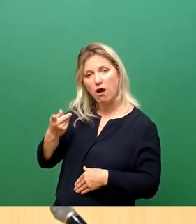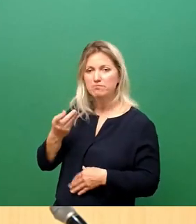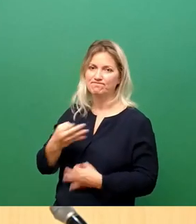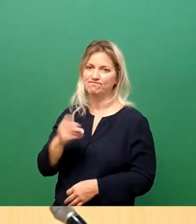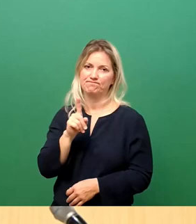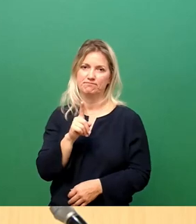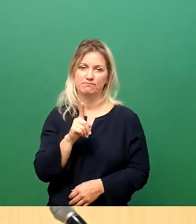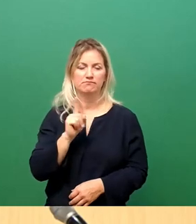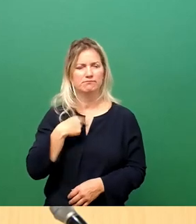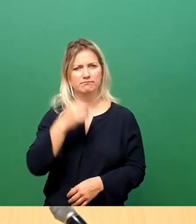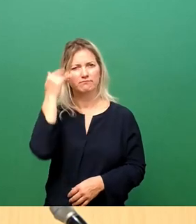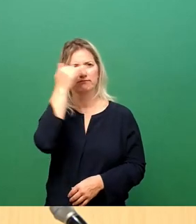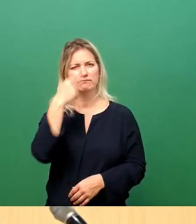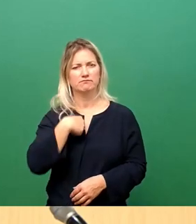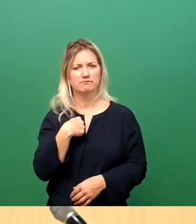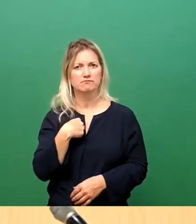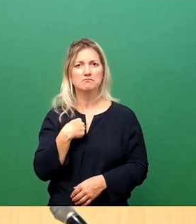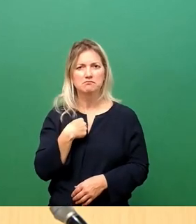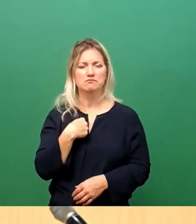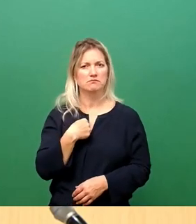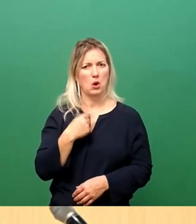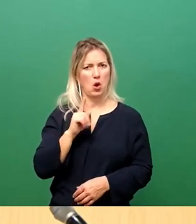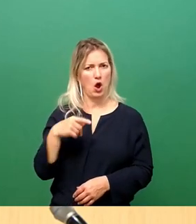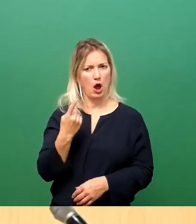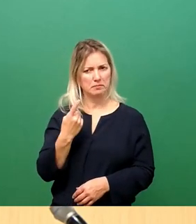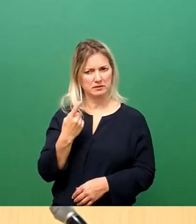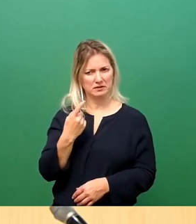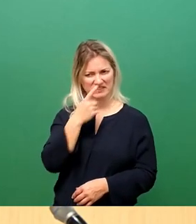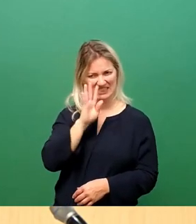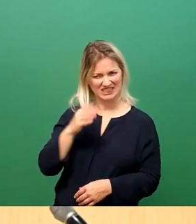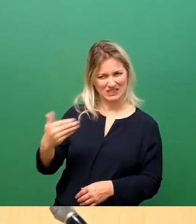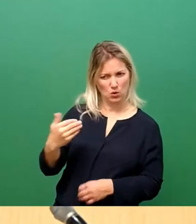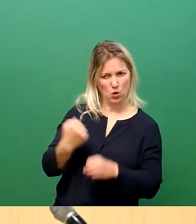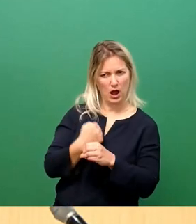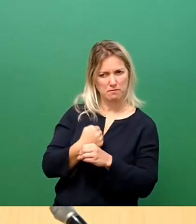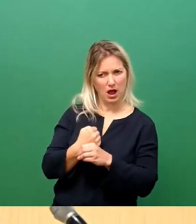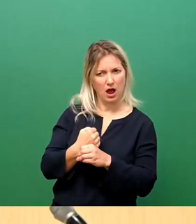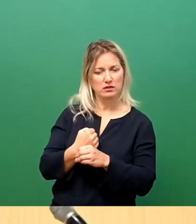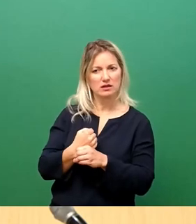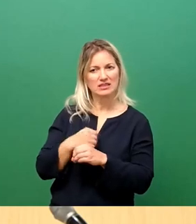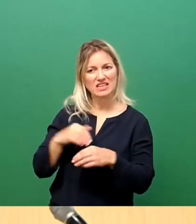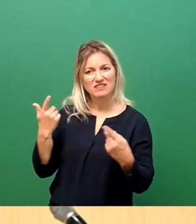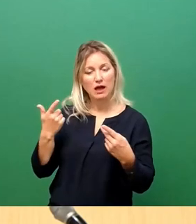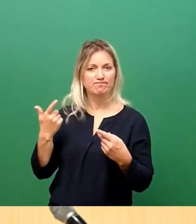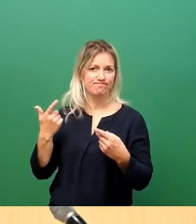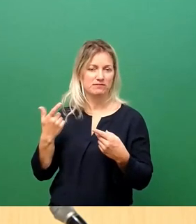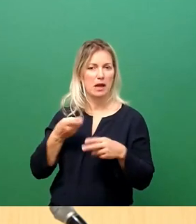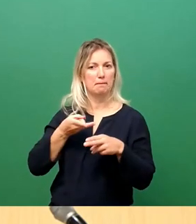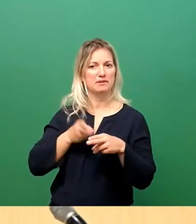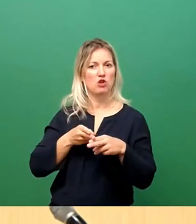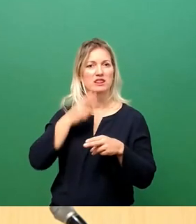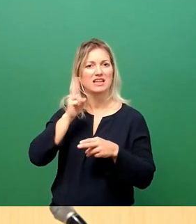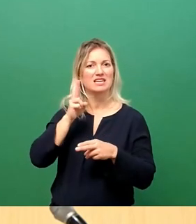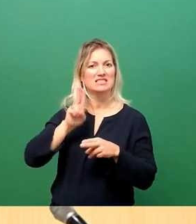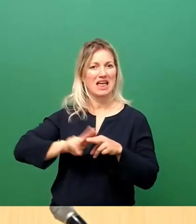Frage, leistet dieser Schritt, dieses Zurückfallen auf eine Bestandssanierung, wirklich einen Beitrag zur Beschleunigung des